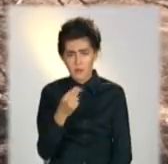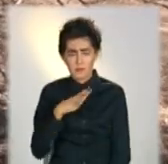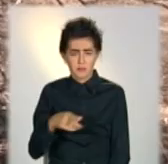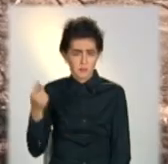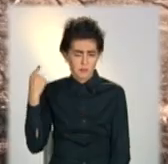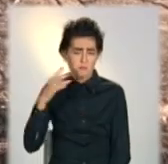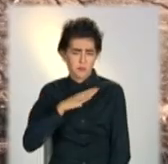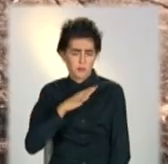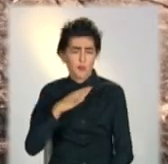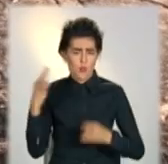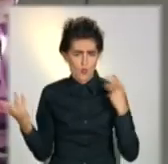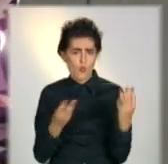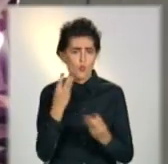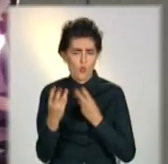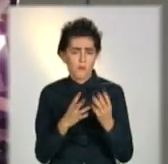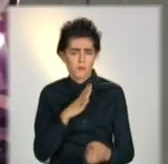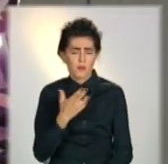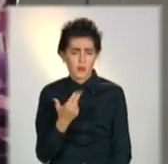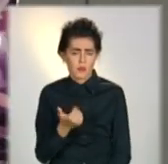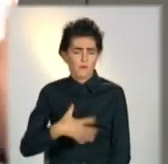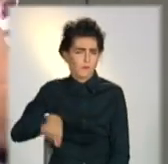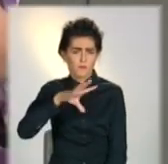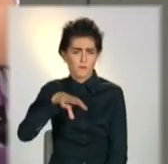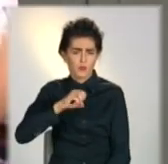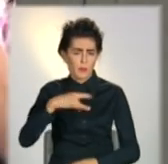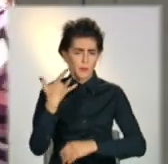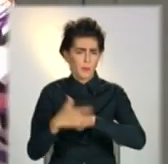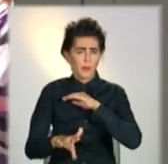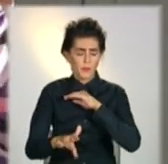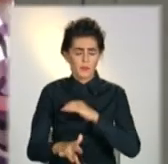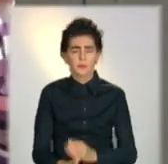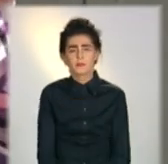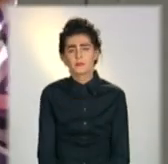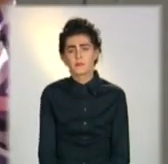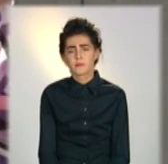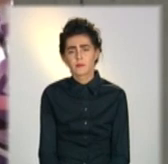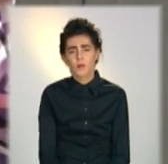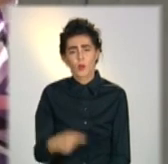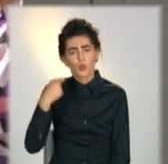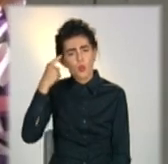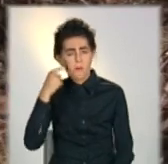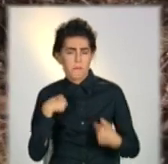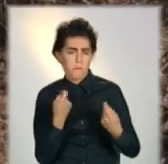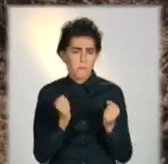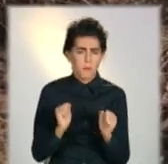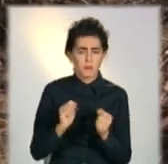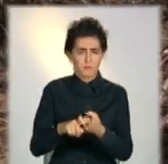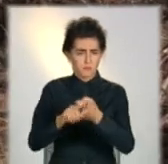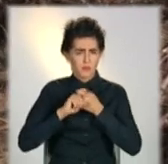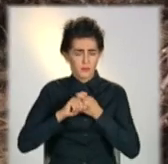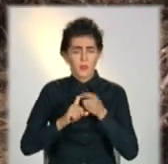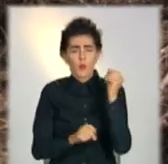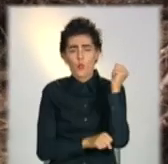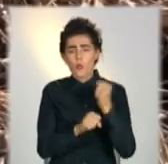нас ось тут свинарник був, горіло, там повністю все згоріло. Наш на полі туди вшло. Ми боялися, щоб сюди. Комунальники